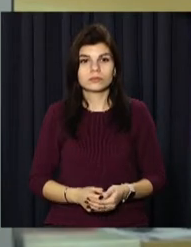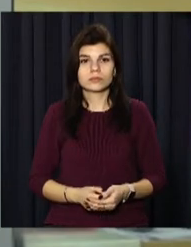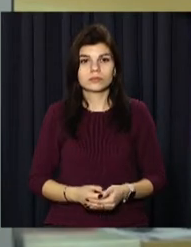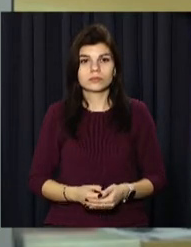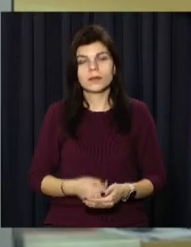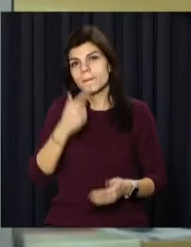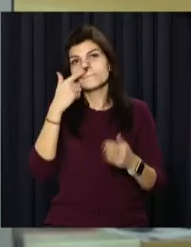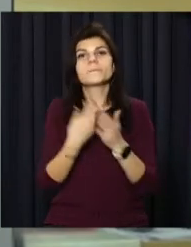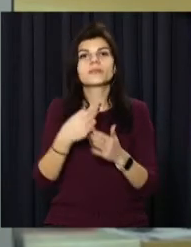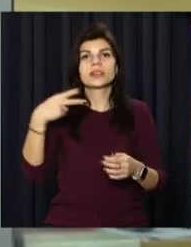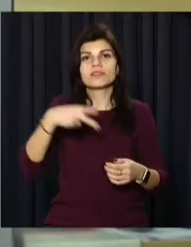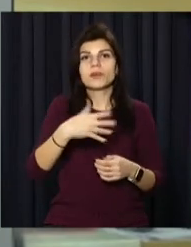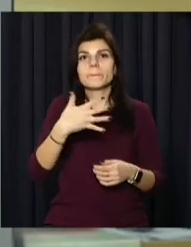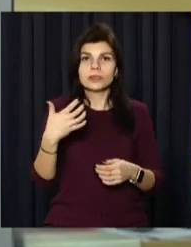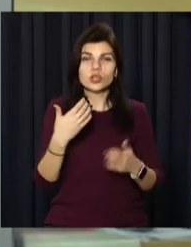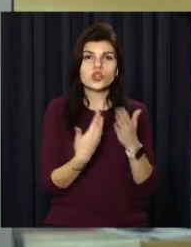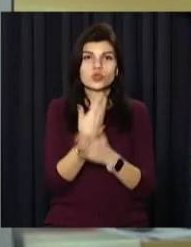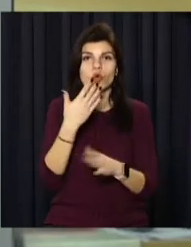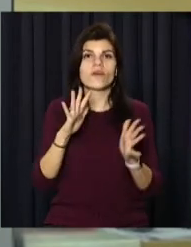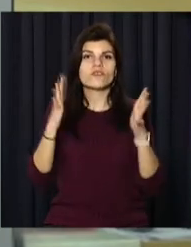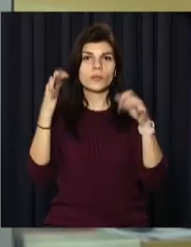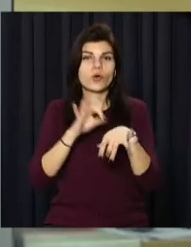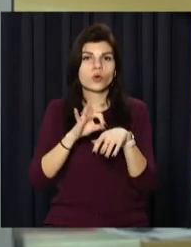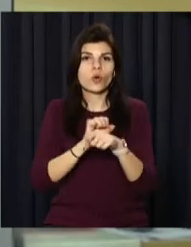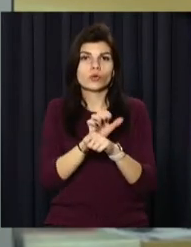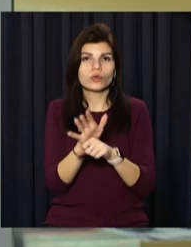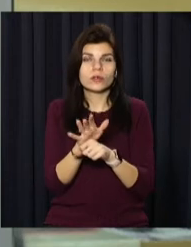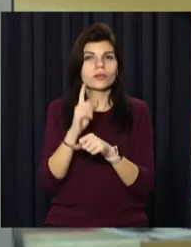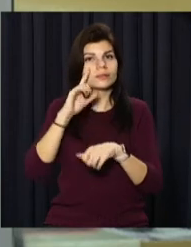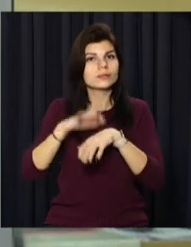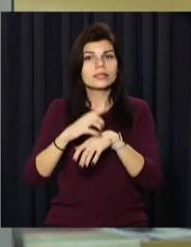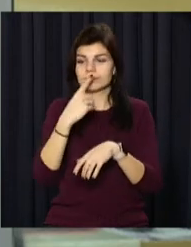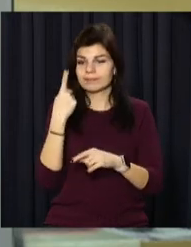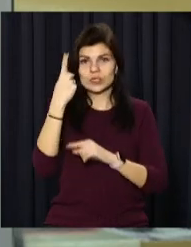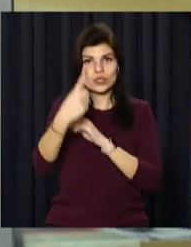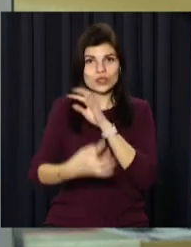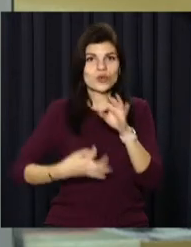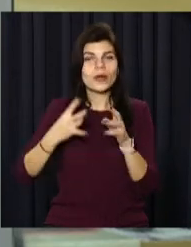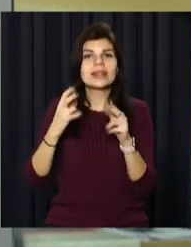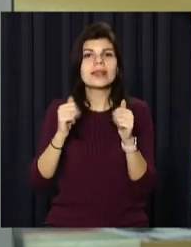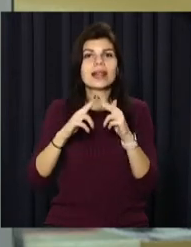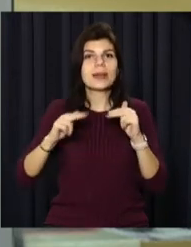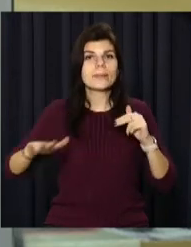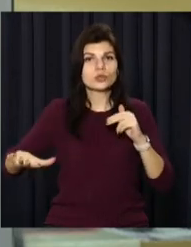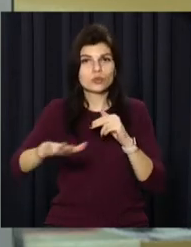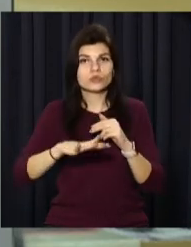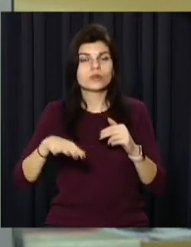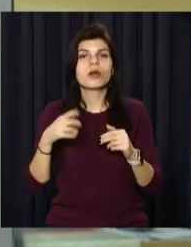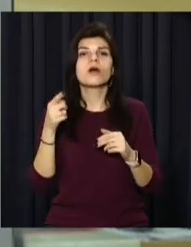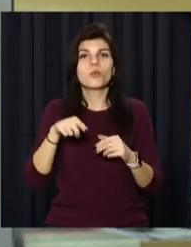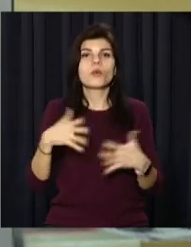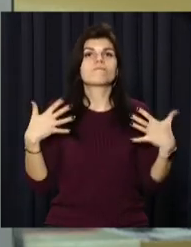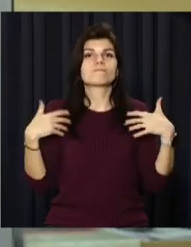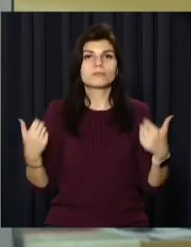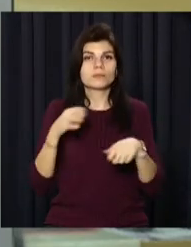Майже 2,5 тисячі нових випадків коронавірусу виявили за попередню добу на Дніпропетровщині. Натомість